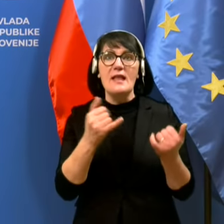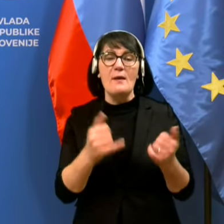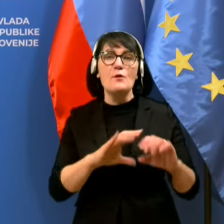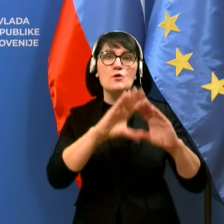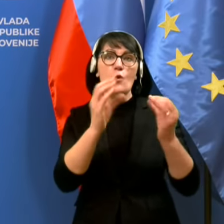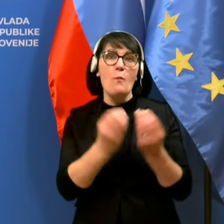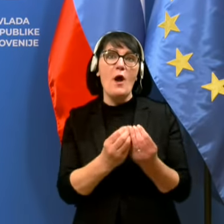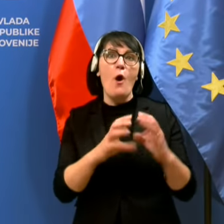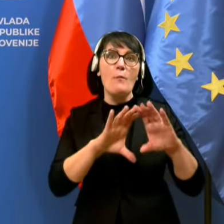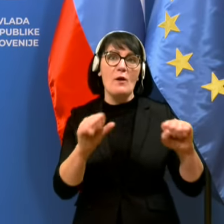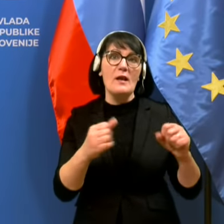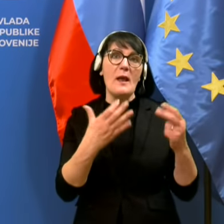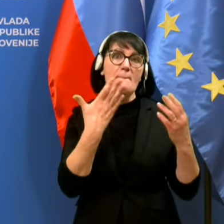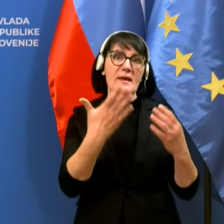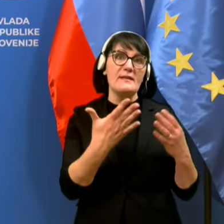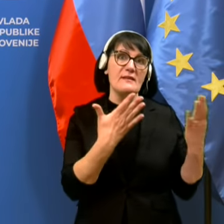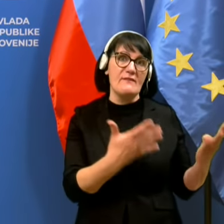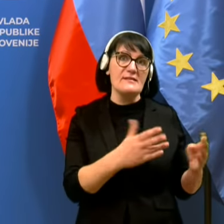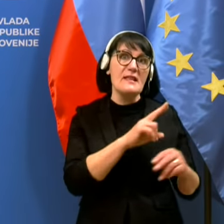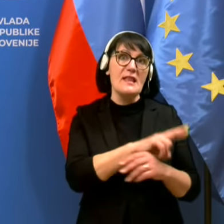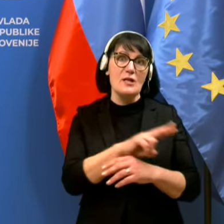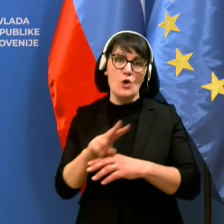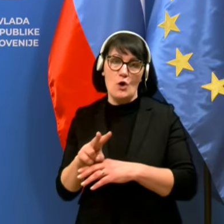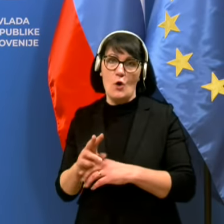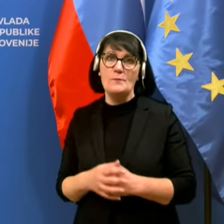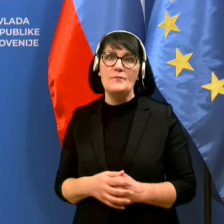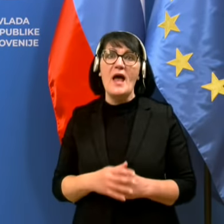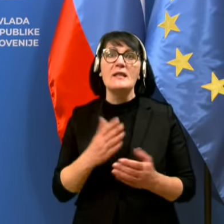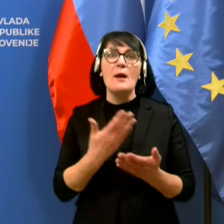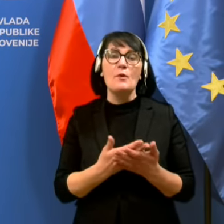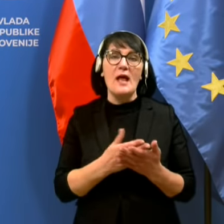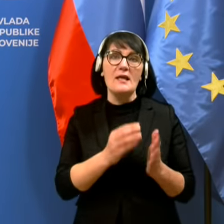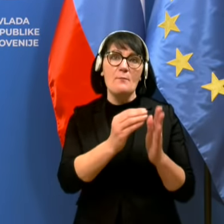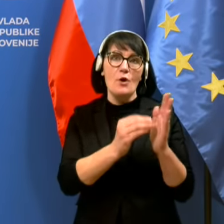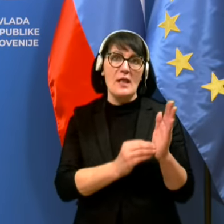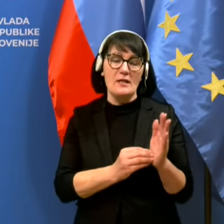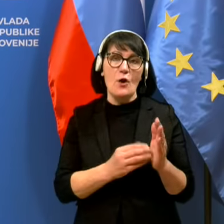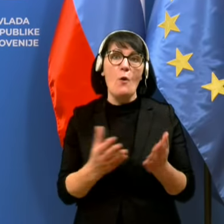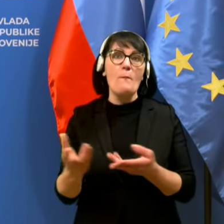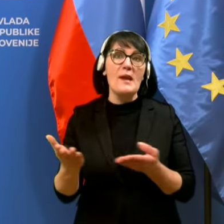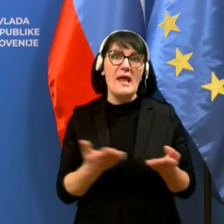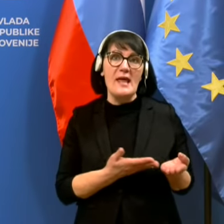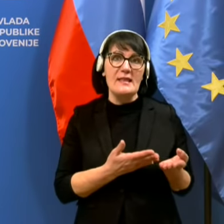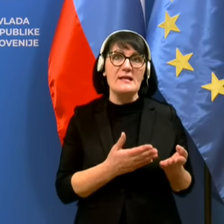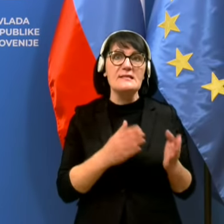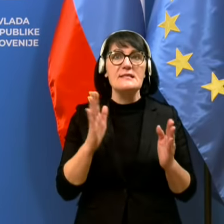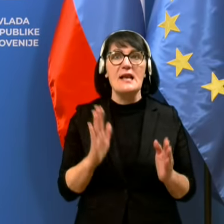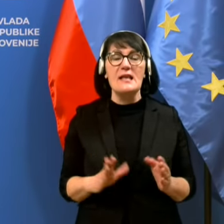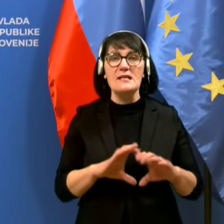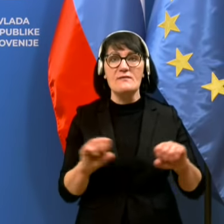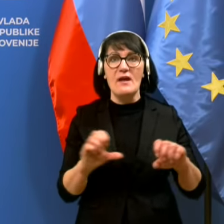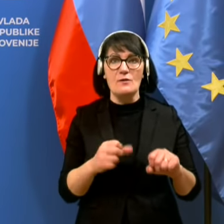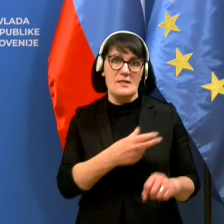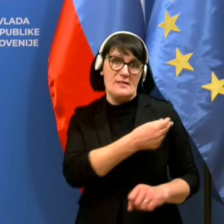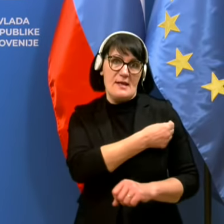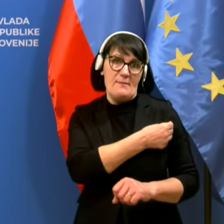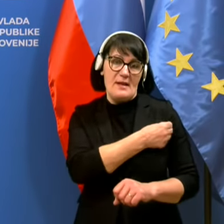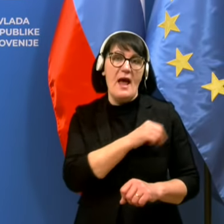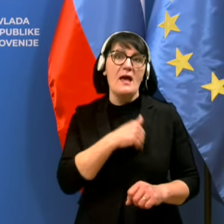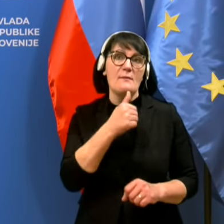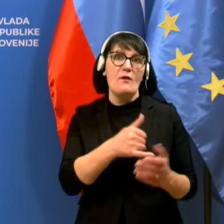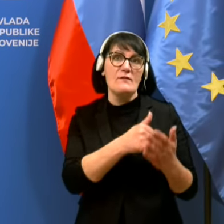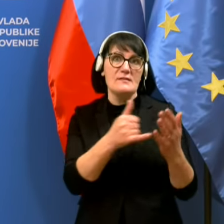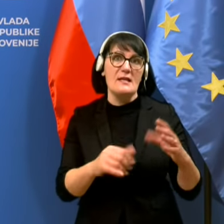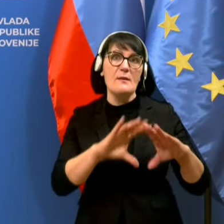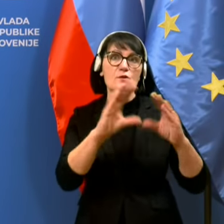skupno opravljenih 95 nadzorov. Na podlagi podatkov prijetih strani izvajalcev cepljenja je bilo v